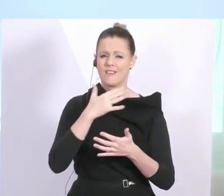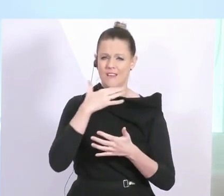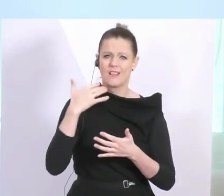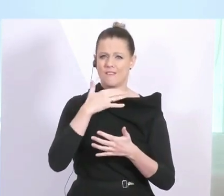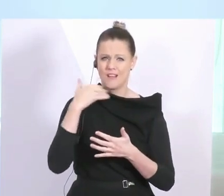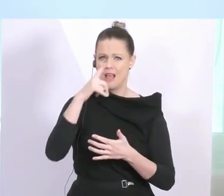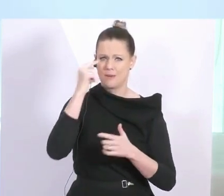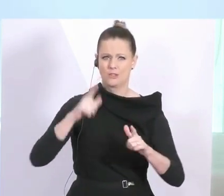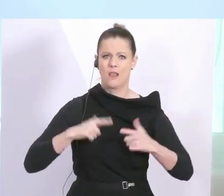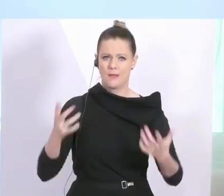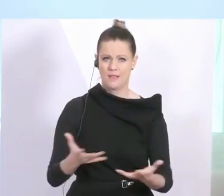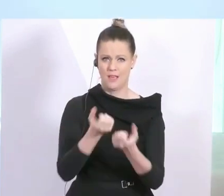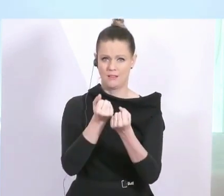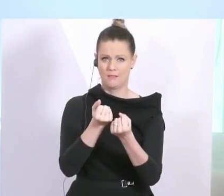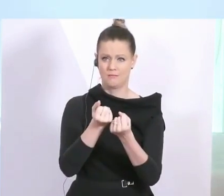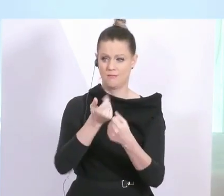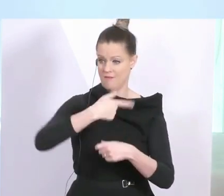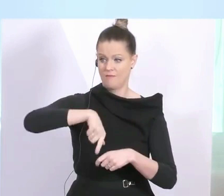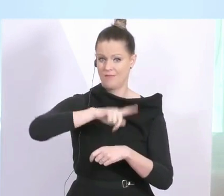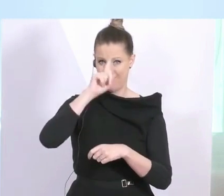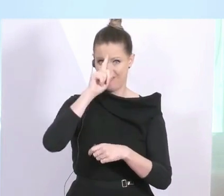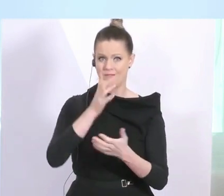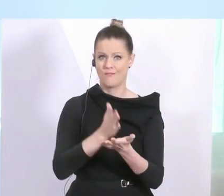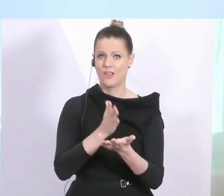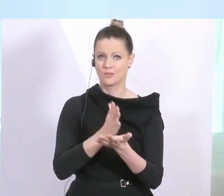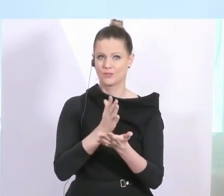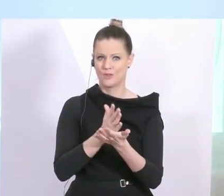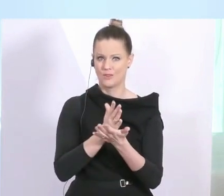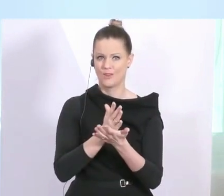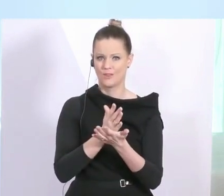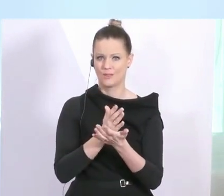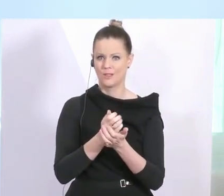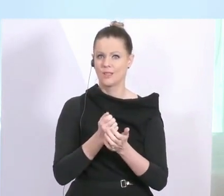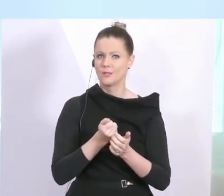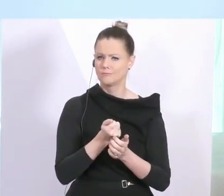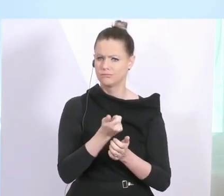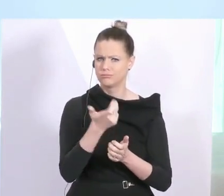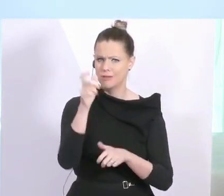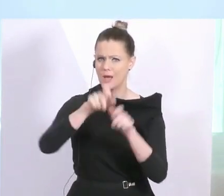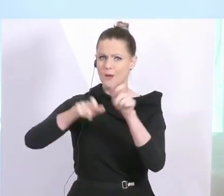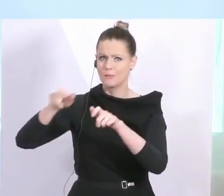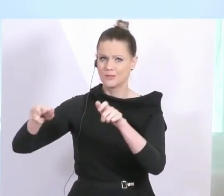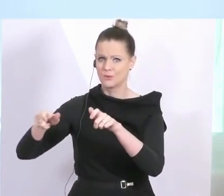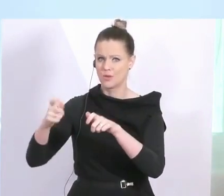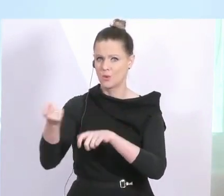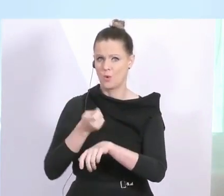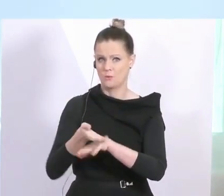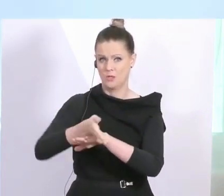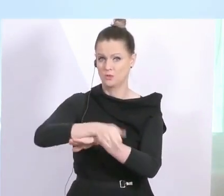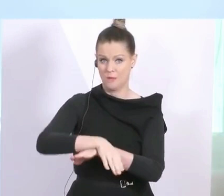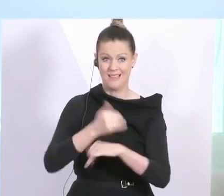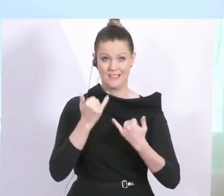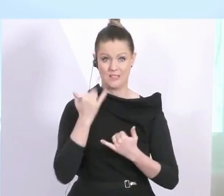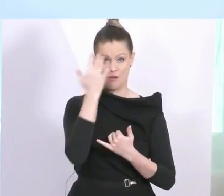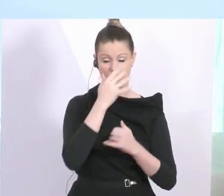wir jetzt schon wissen, dass mehr Personen an dieser Krankheit sterben werden, als sich viele von uns jetzt schon vorstellen können.